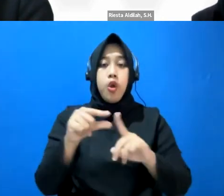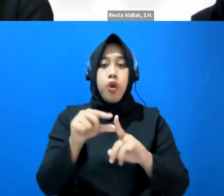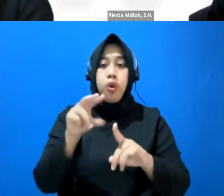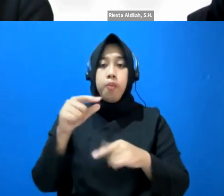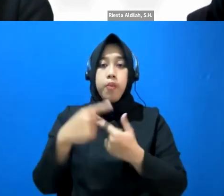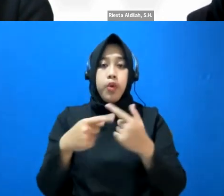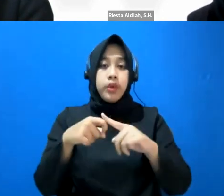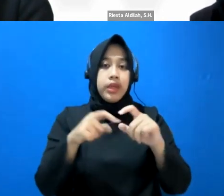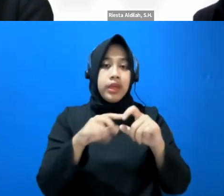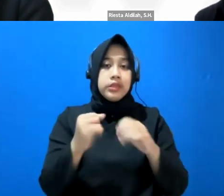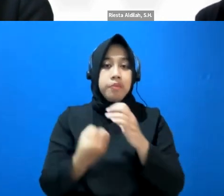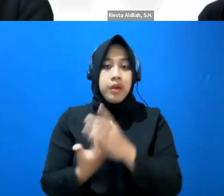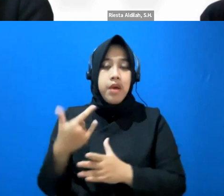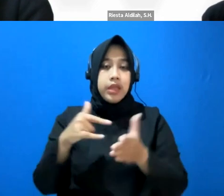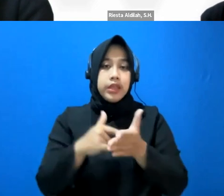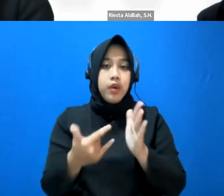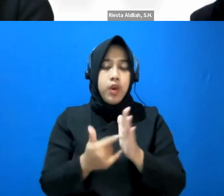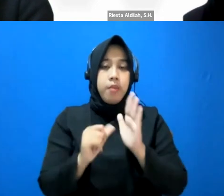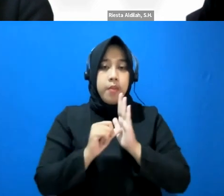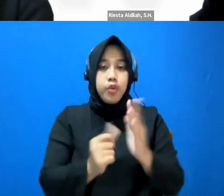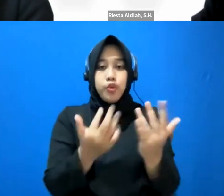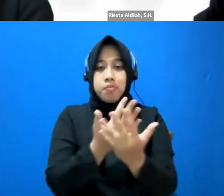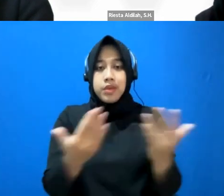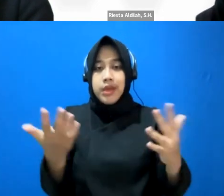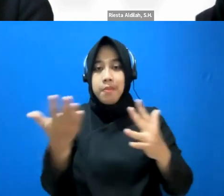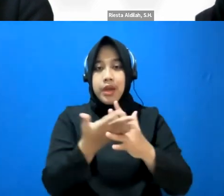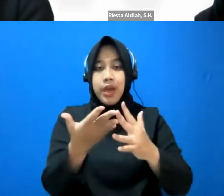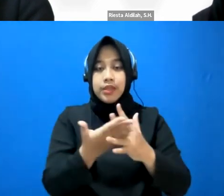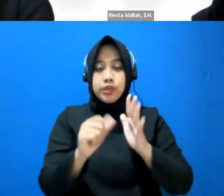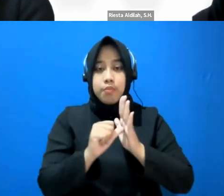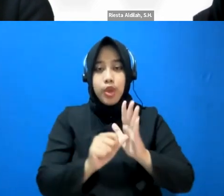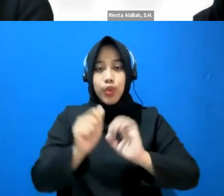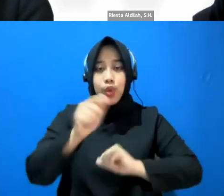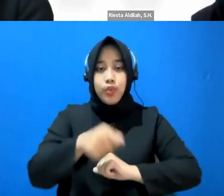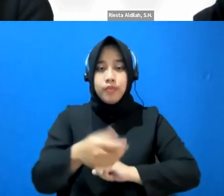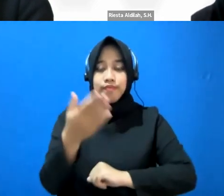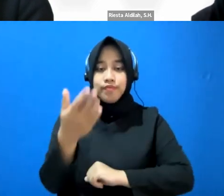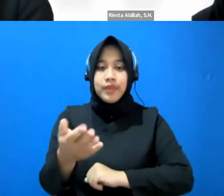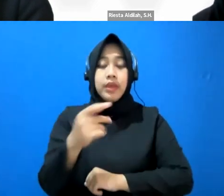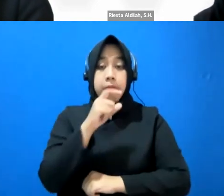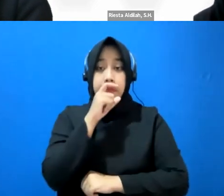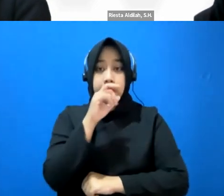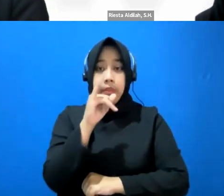dalam membantu masyarakat dalam akses bantuan hukum. Kepada Mas Irianto, saya persilakan.